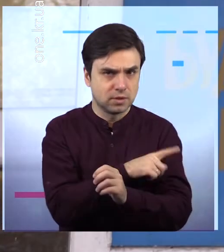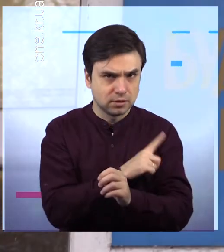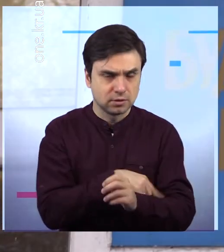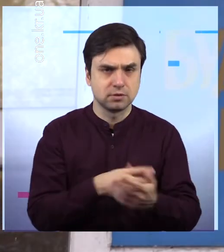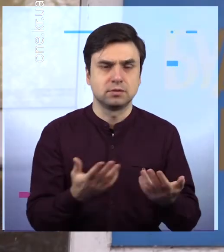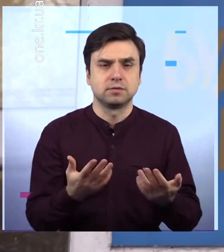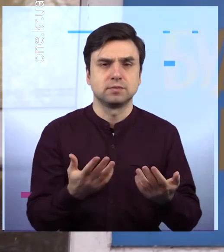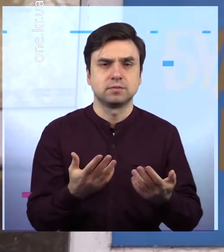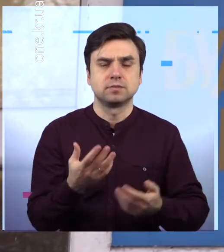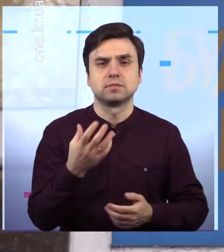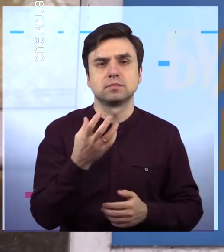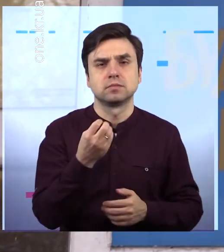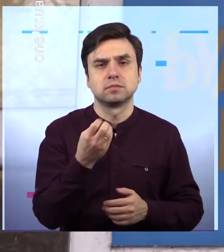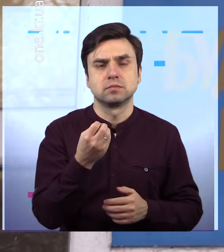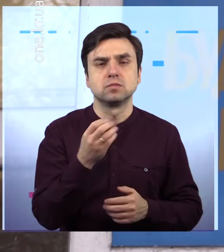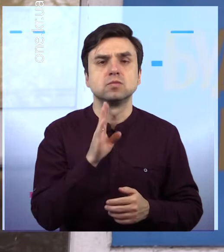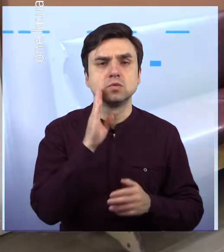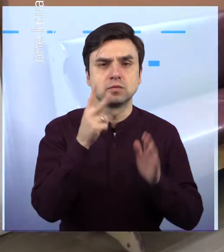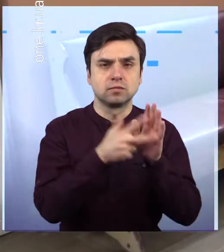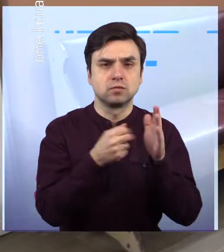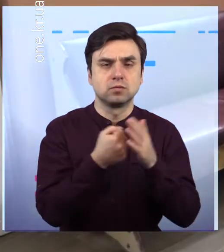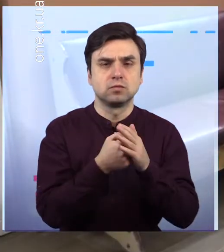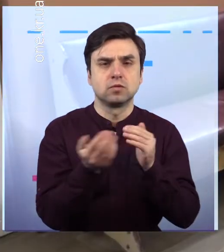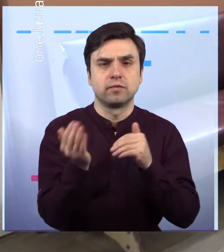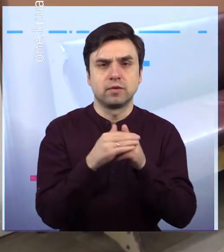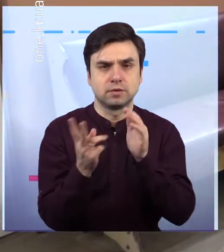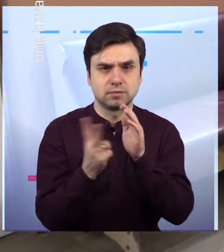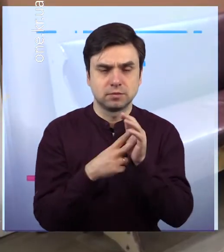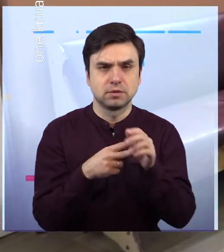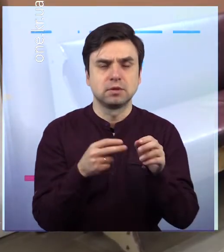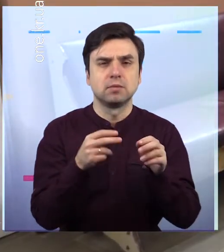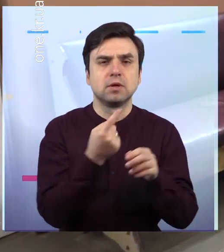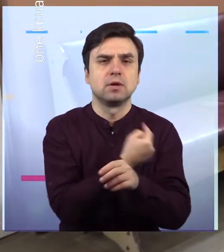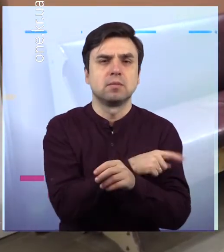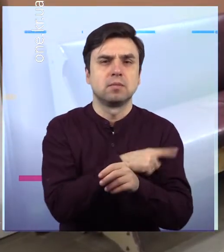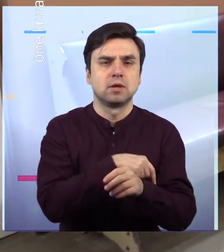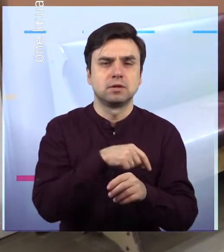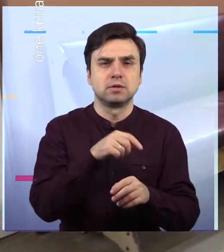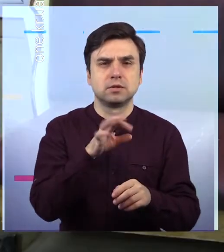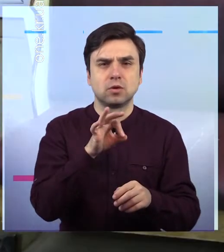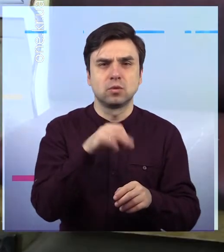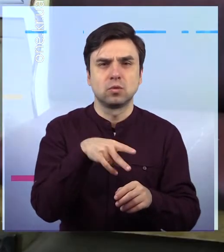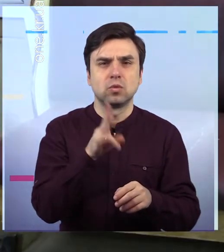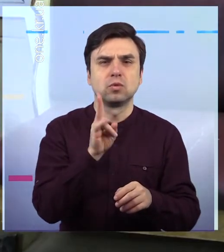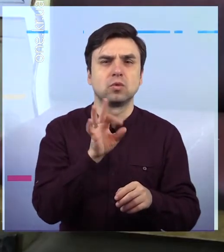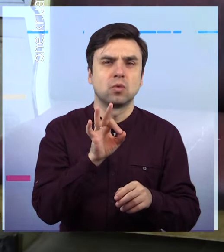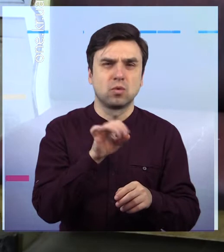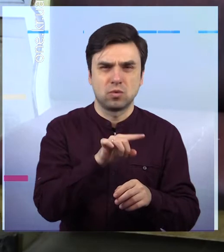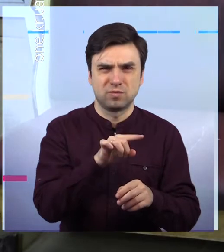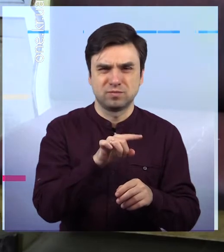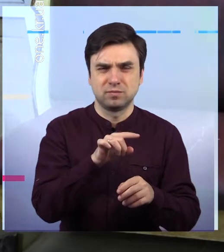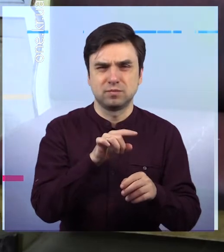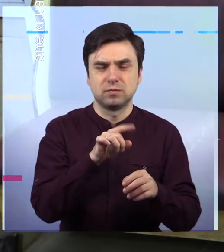лікарень. Також із 8-ї ранку до 7-ї вечора зігрітися можна буде у приймальному відділенні Криворізького онкологічного